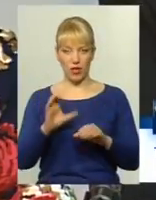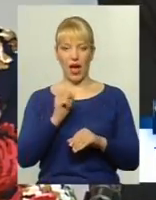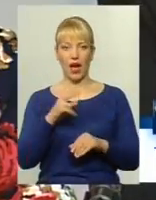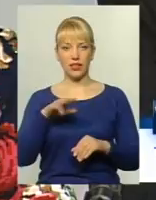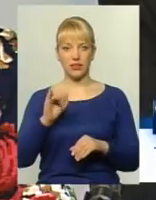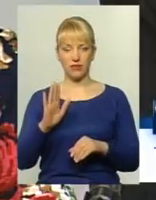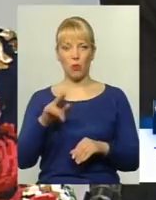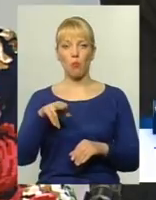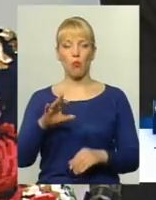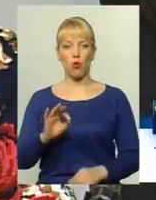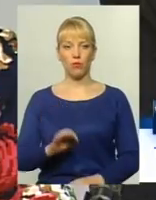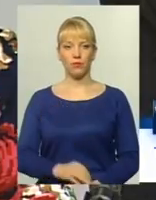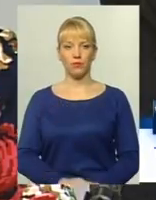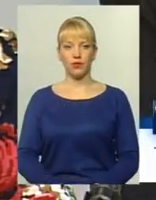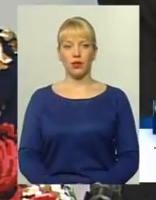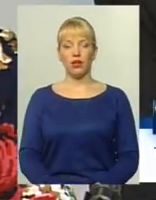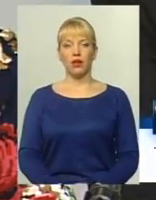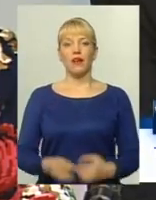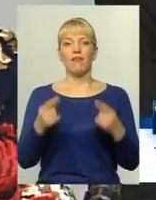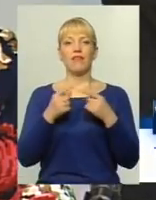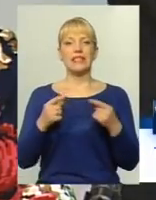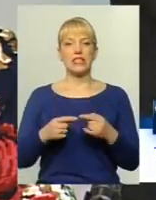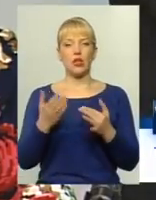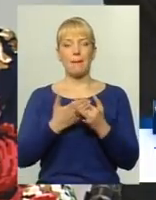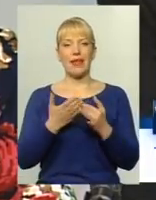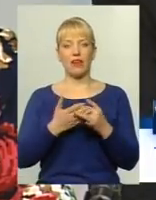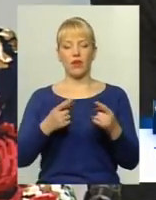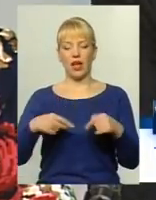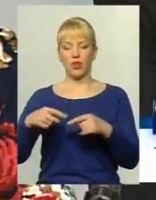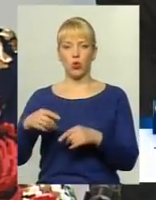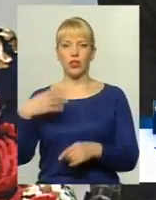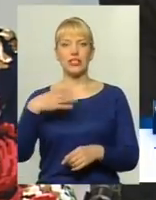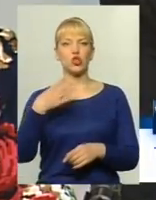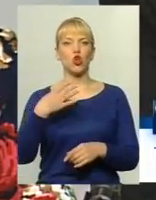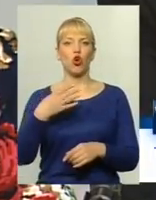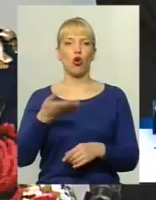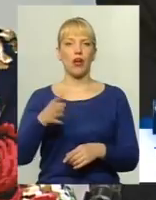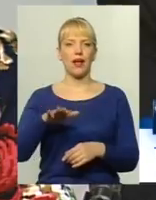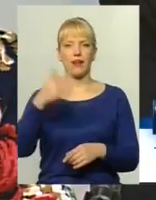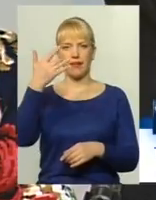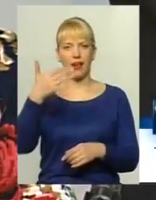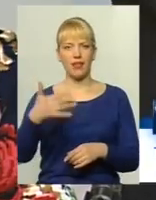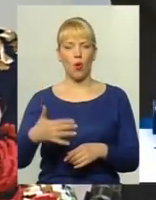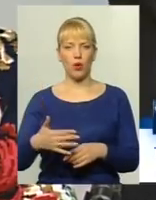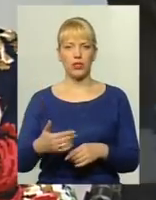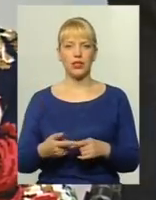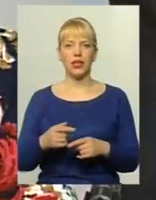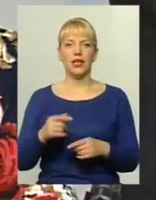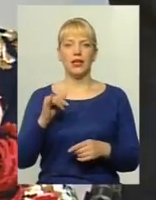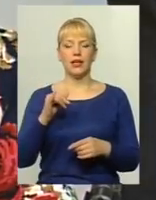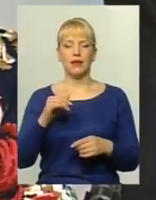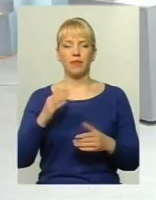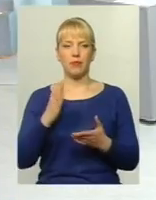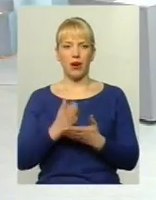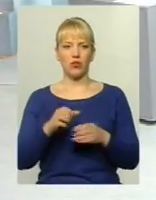по визначенню пільових категорій. Більше 40 пільових категорій на сьогоднішній день користуються правом безоплатного